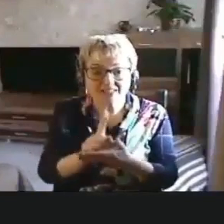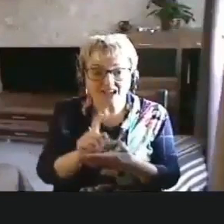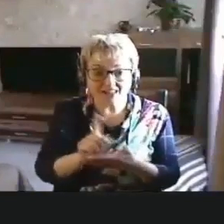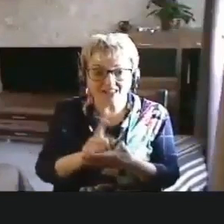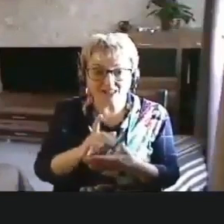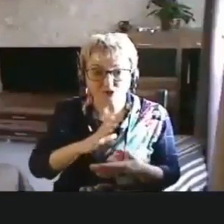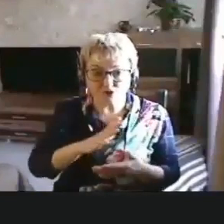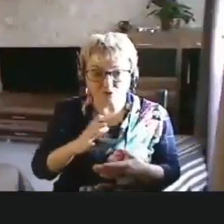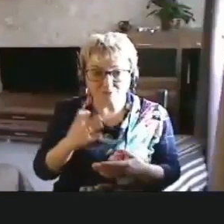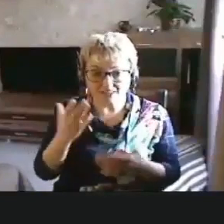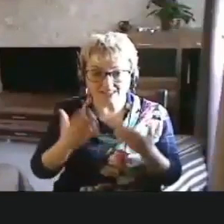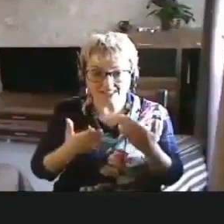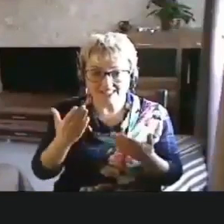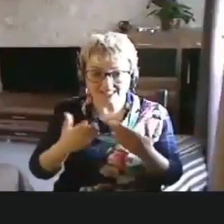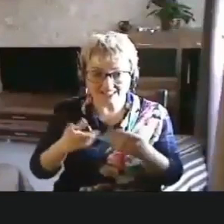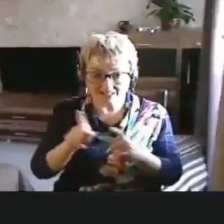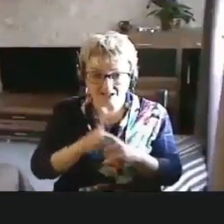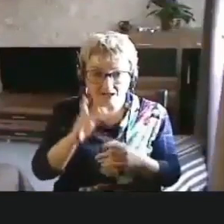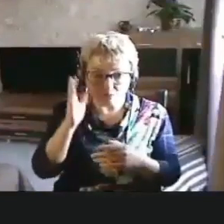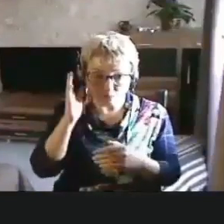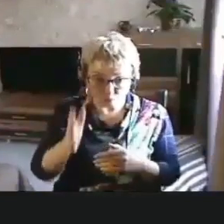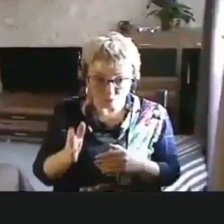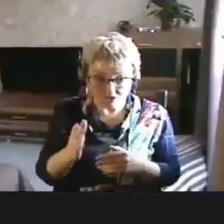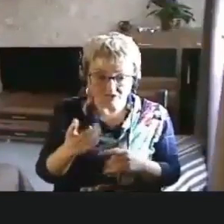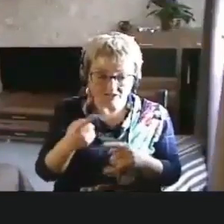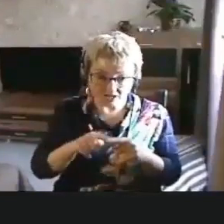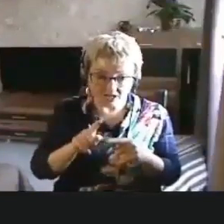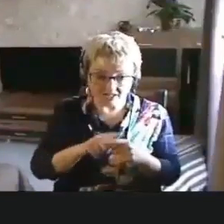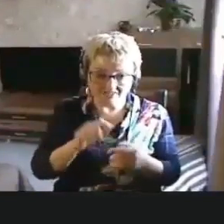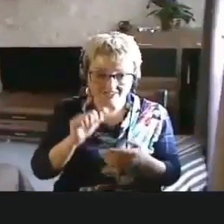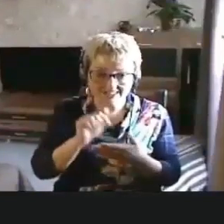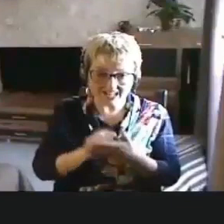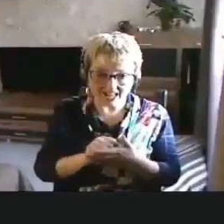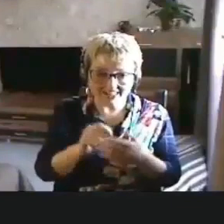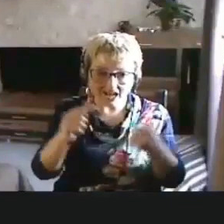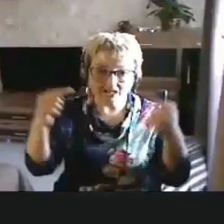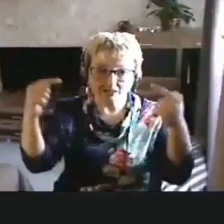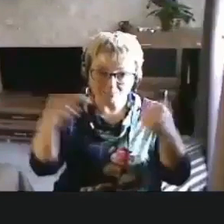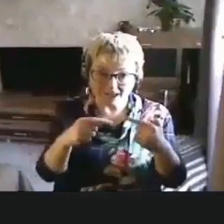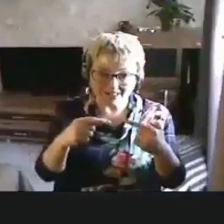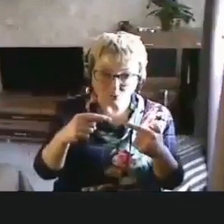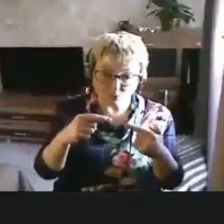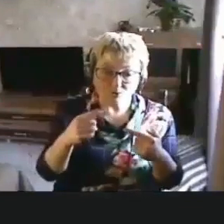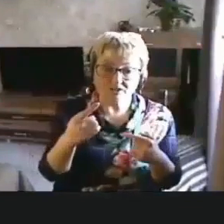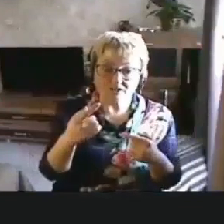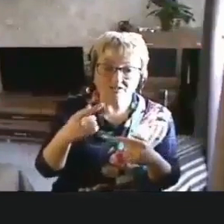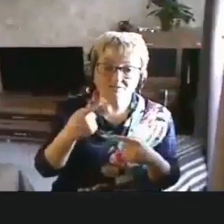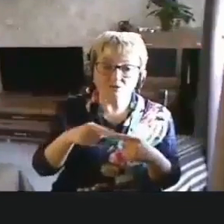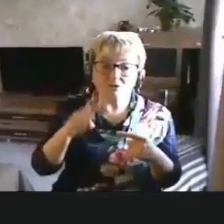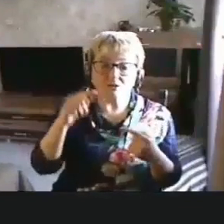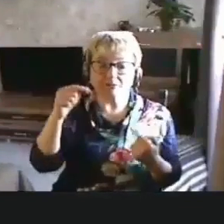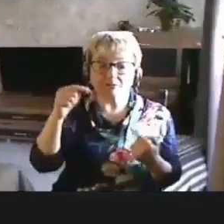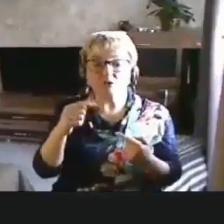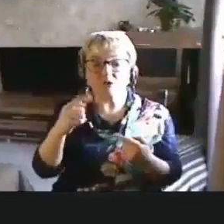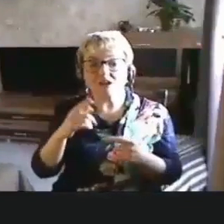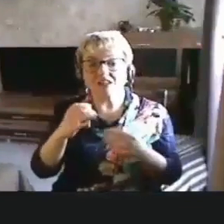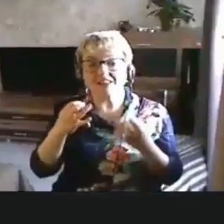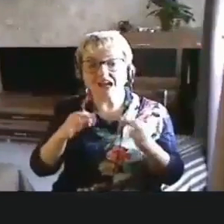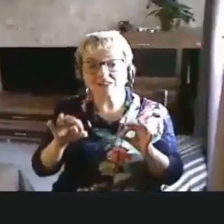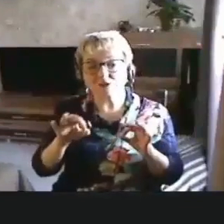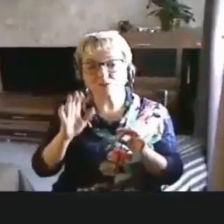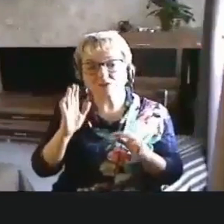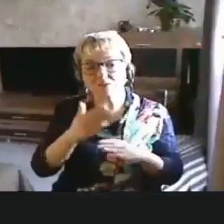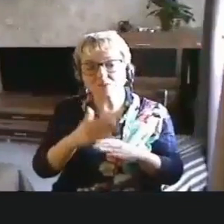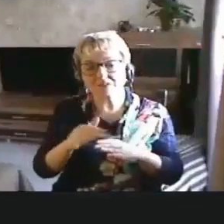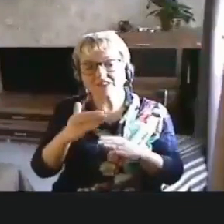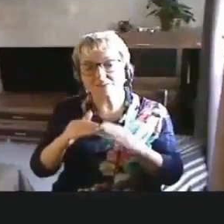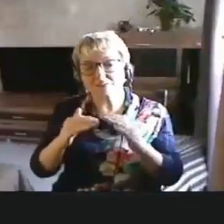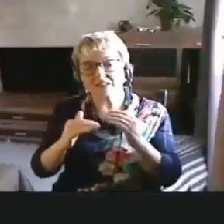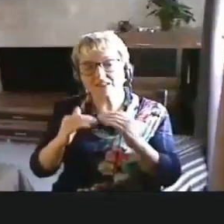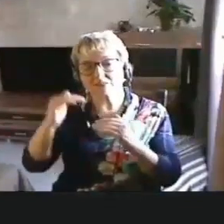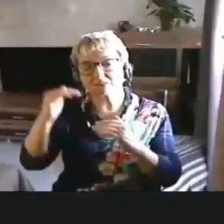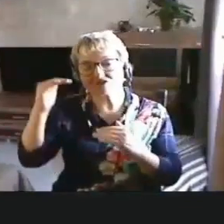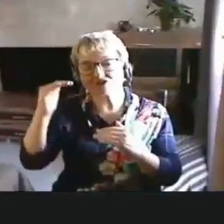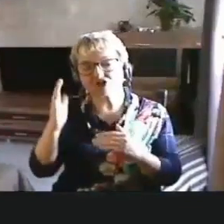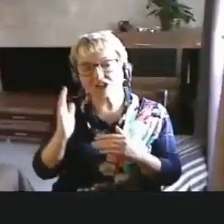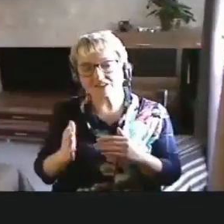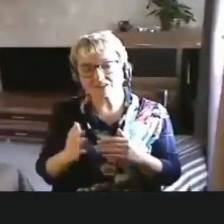И если так будет, вот для этого стандарта подходит, то, соответственно, доступность будет постепенно повышаться.